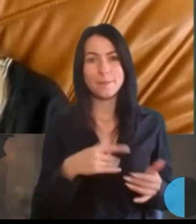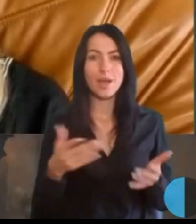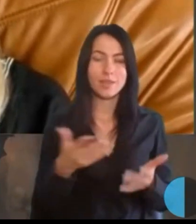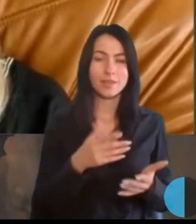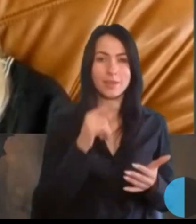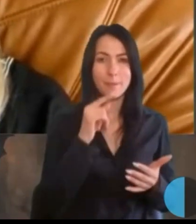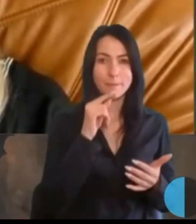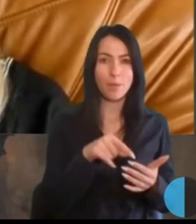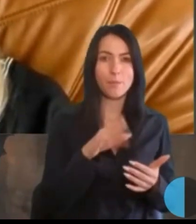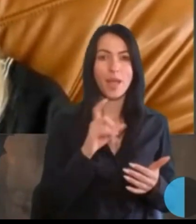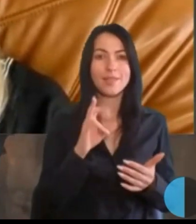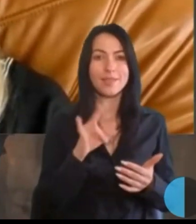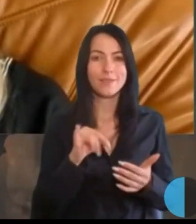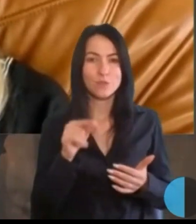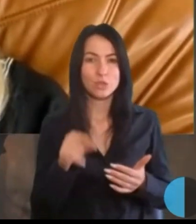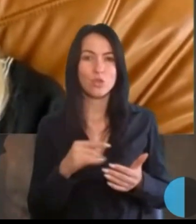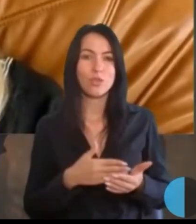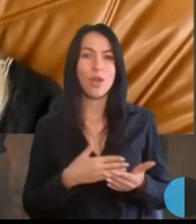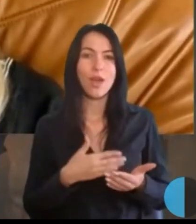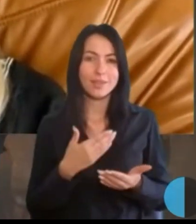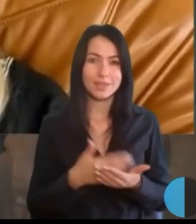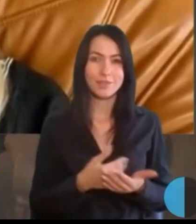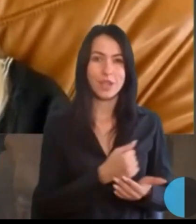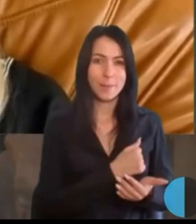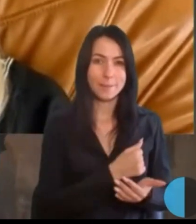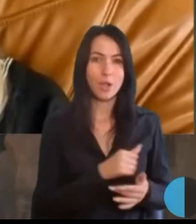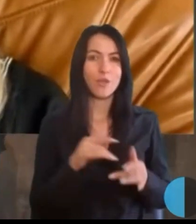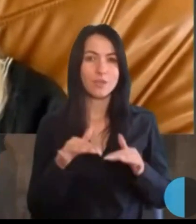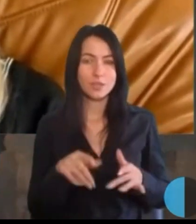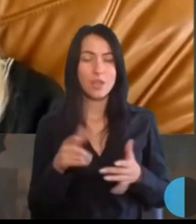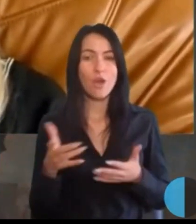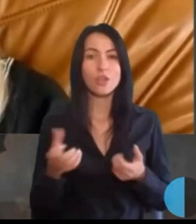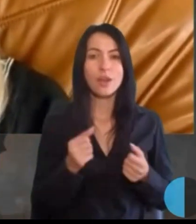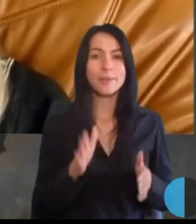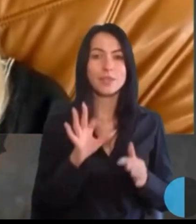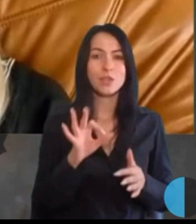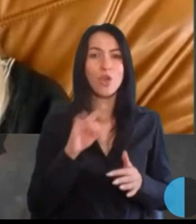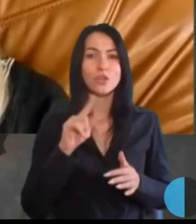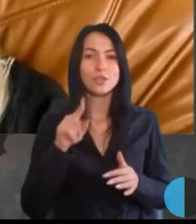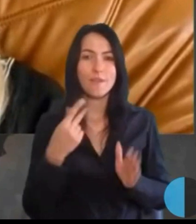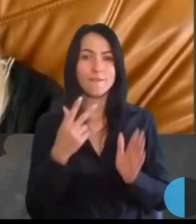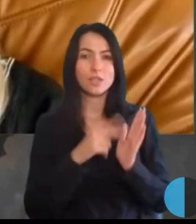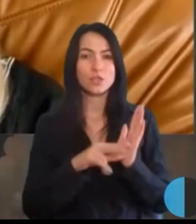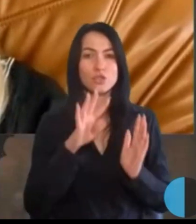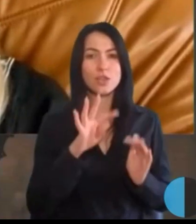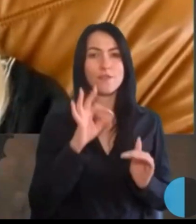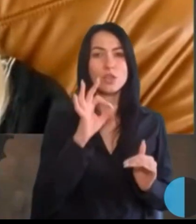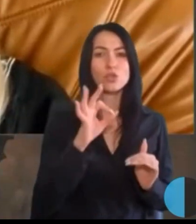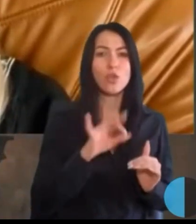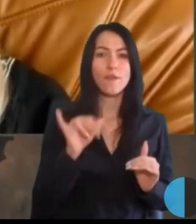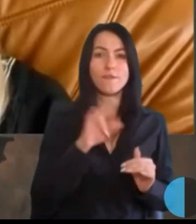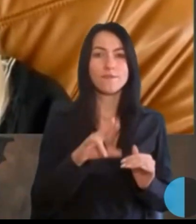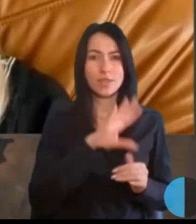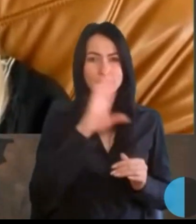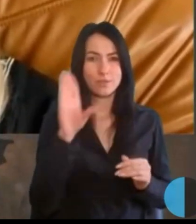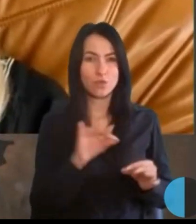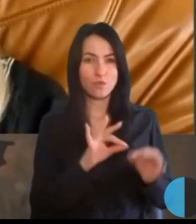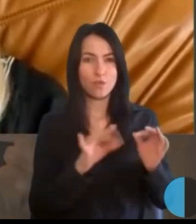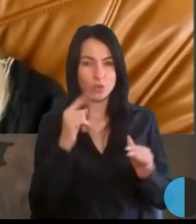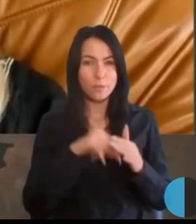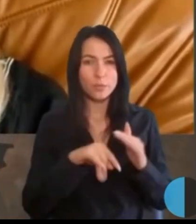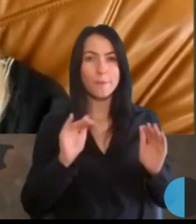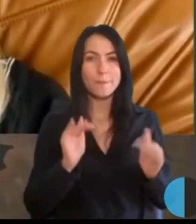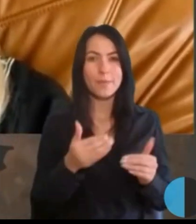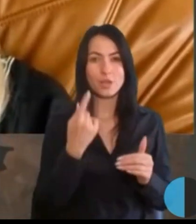зону активних бойових дій, отримали тільки 0,84% від відсотка, тобто менше відсотка,